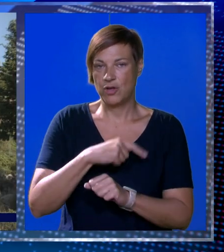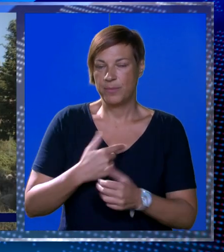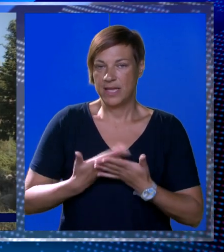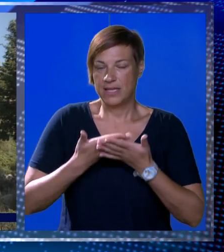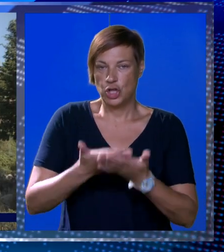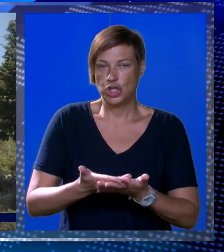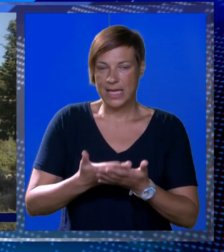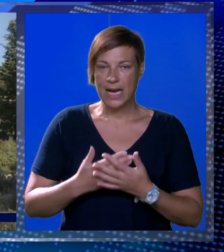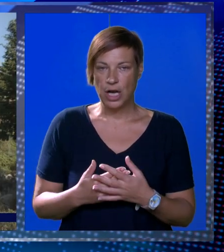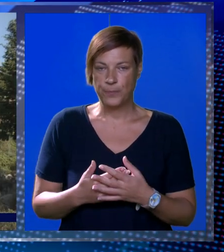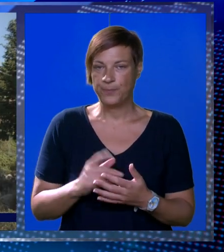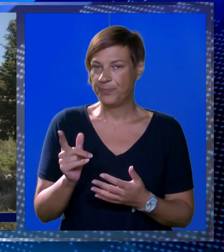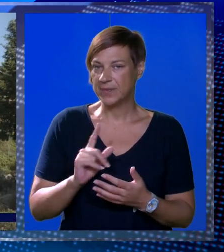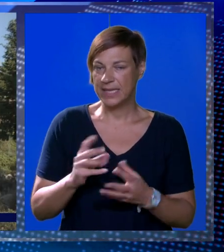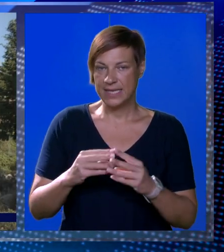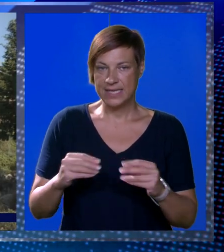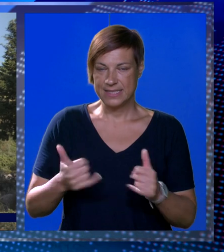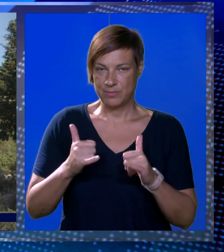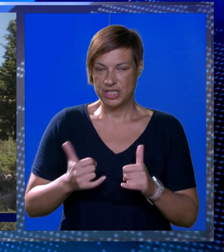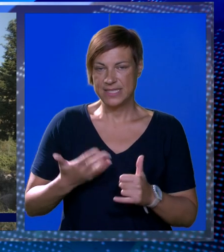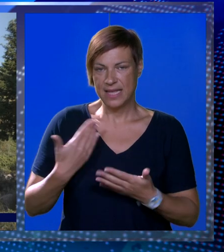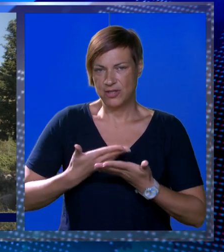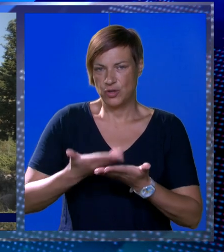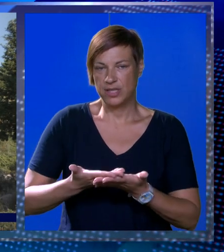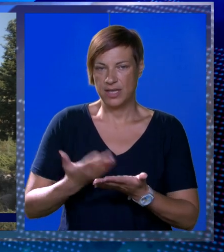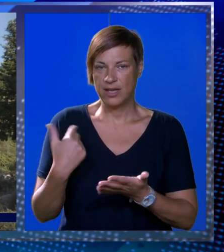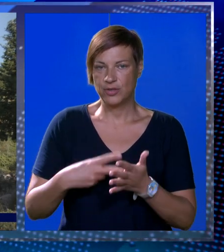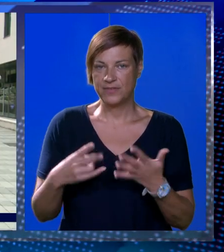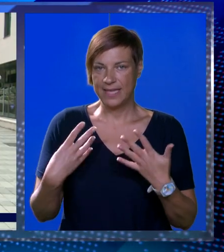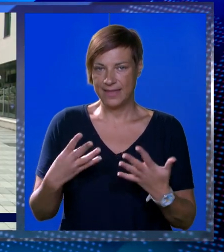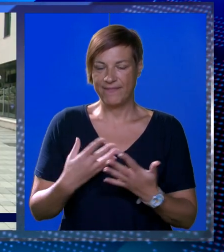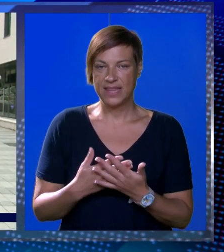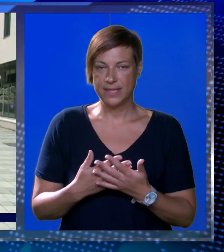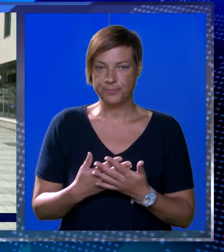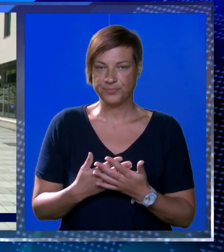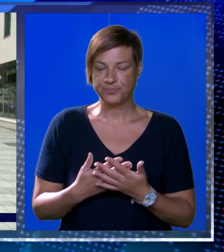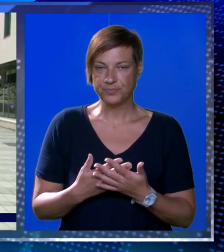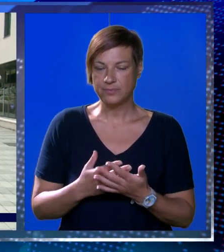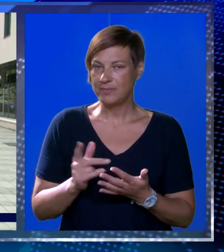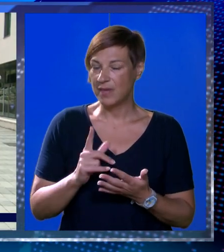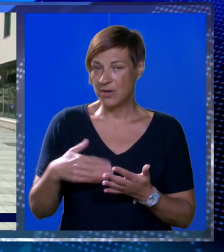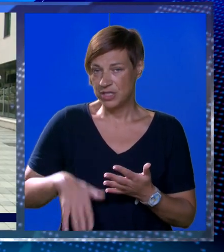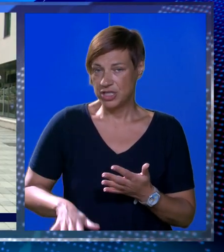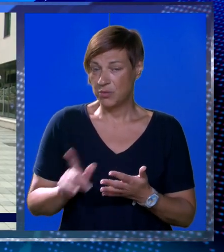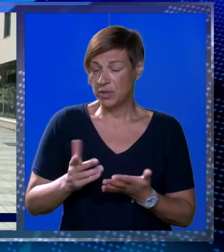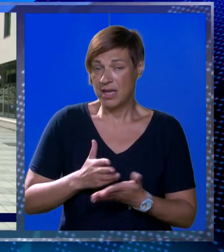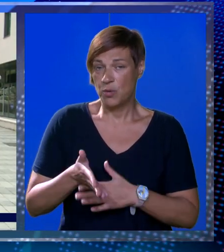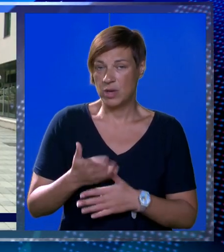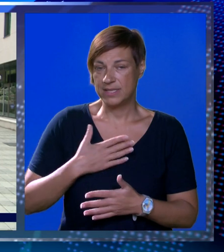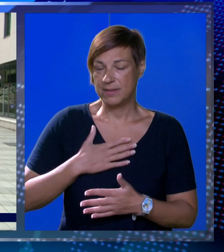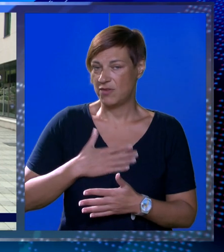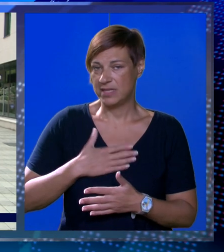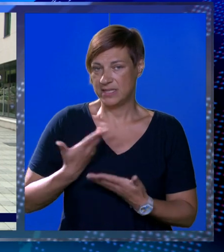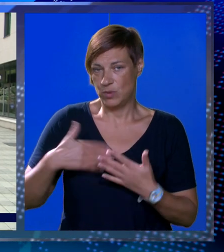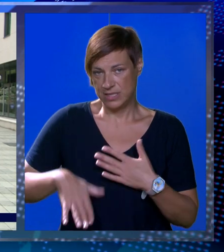branitelju ikad dodijelilo. Pa nije zemljište sad dodijeleno zemljište je dodijeno 2009. a u niči takvoli ne ulazim i